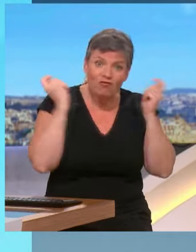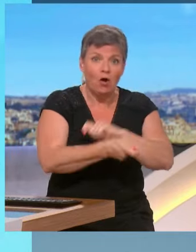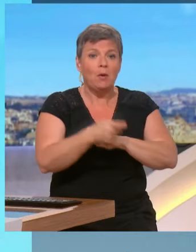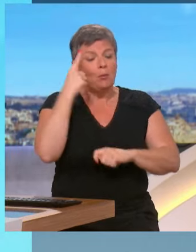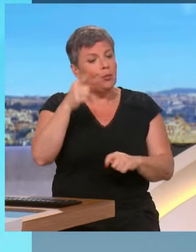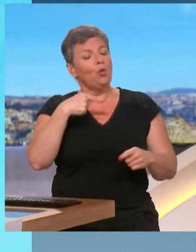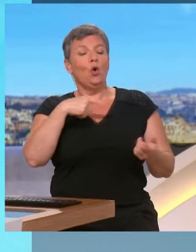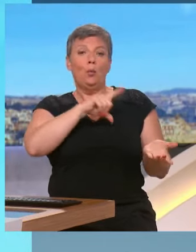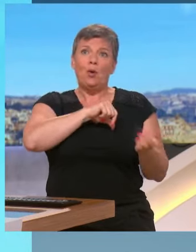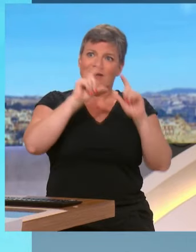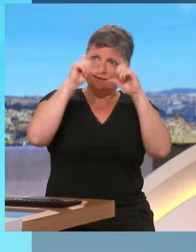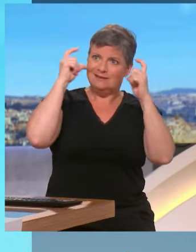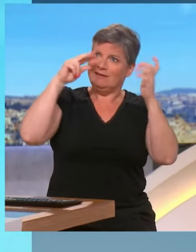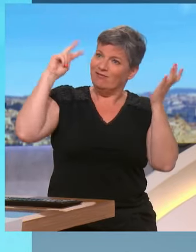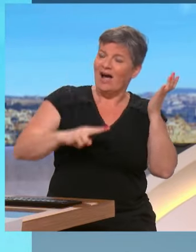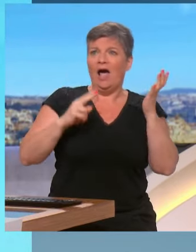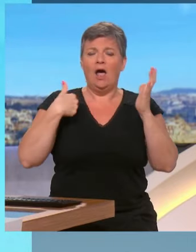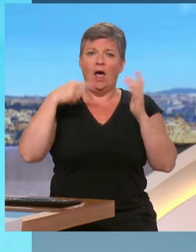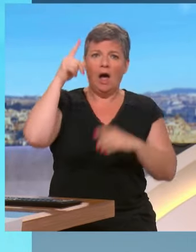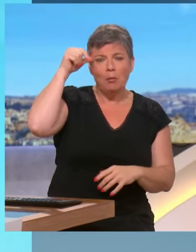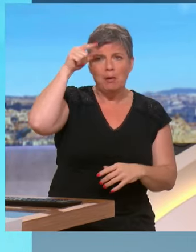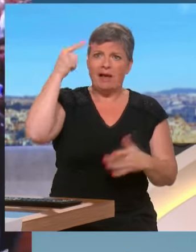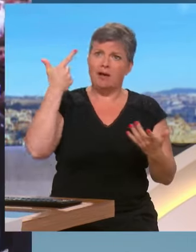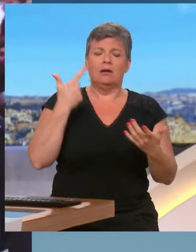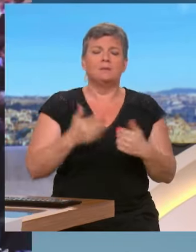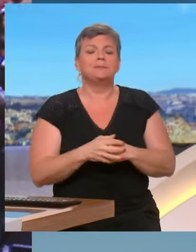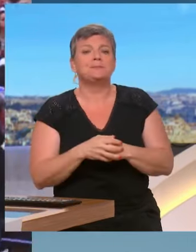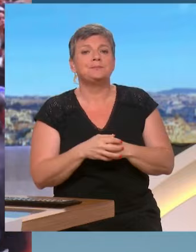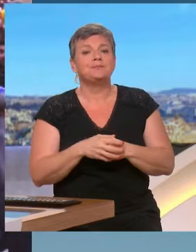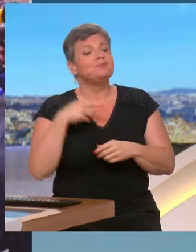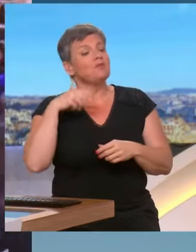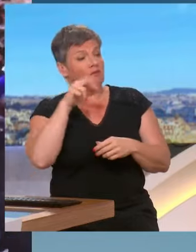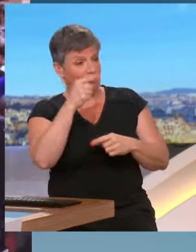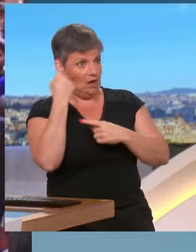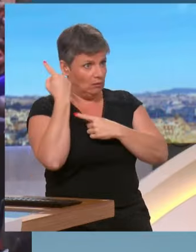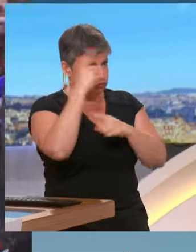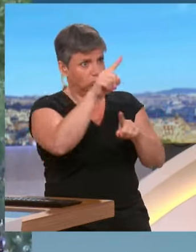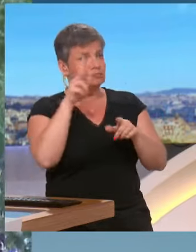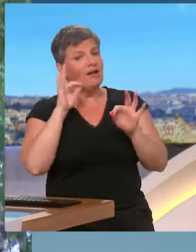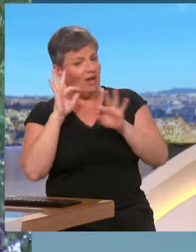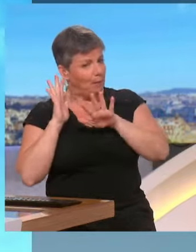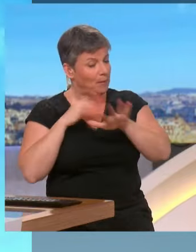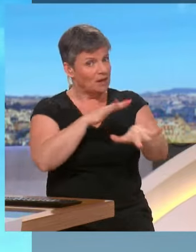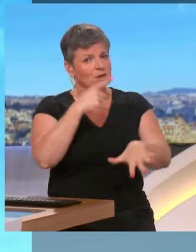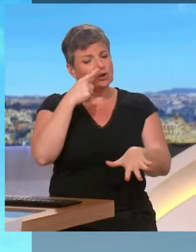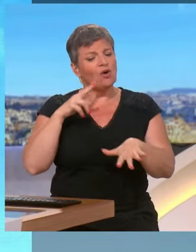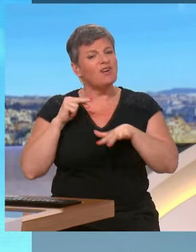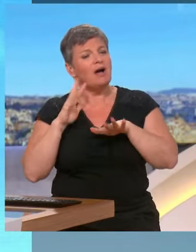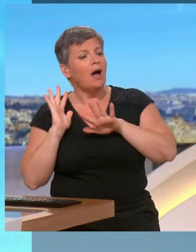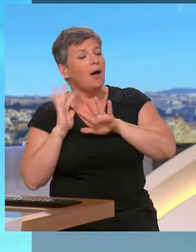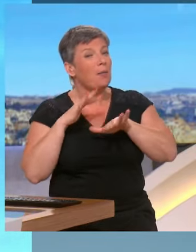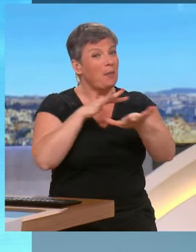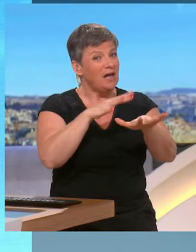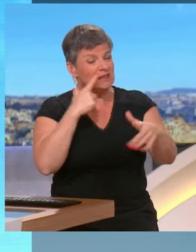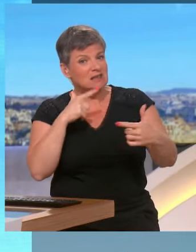républicaine de notre pays. Ce revendications, celles que vous allez défendre dans ces marches. Est-ce que néanmoins vous ne craignez pas, soyons francs, des tensions dans ces marches ? 30 000